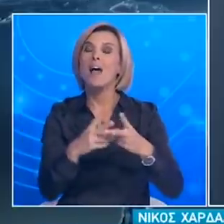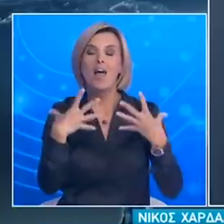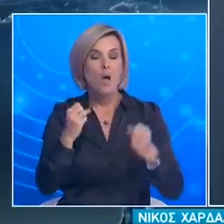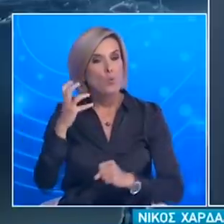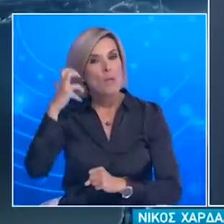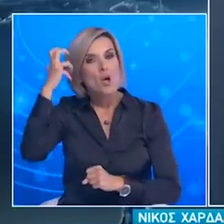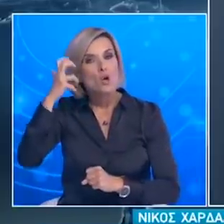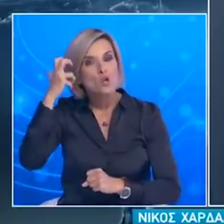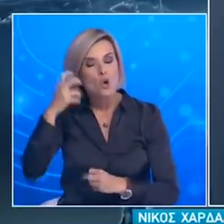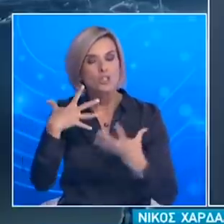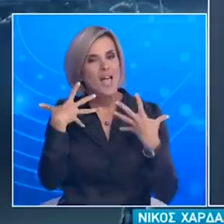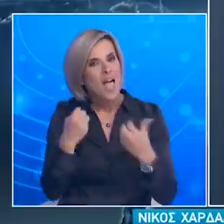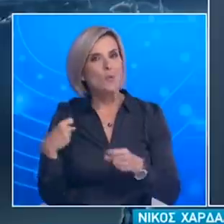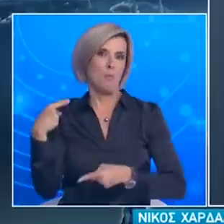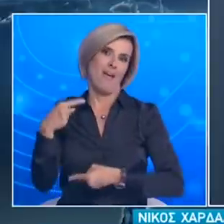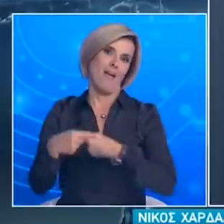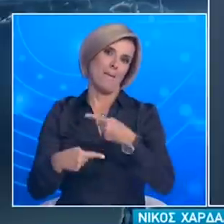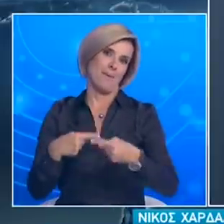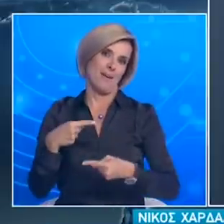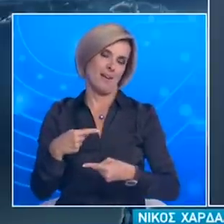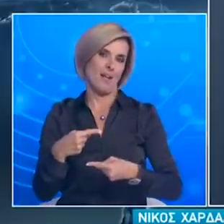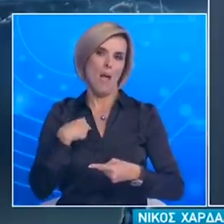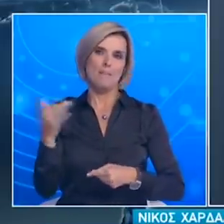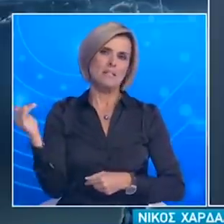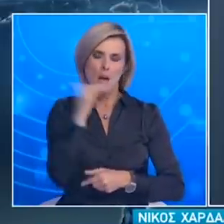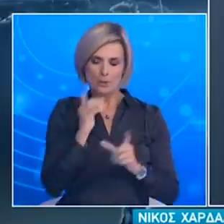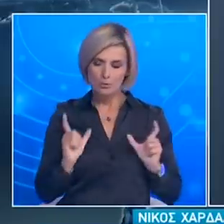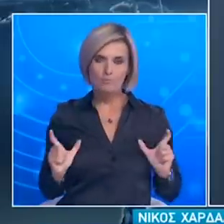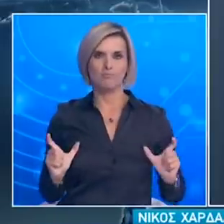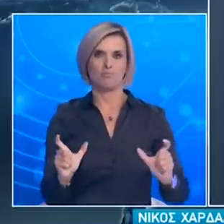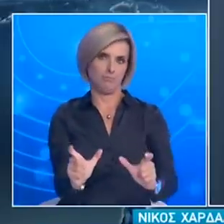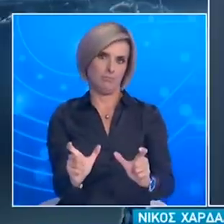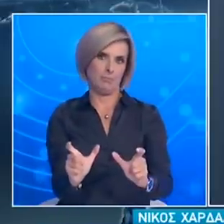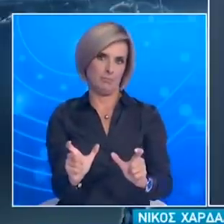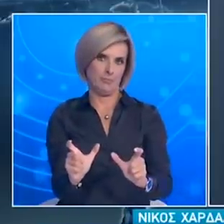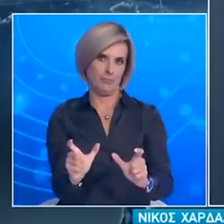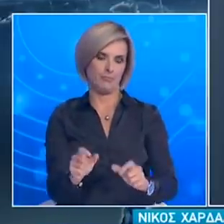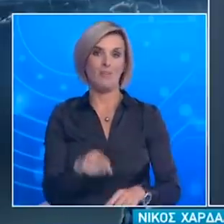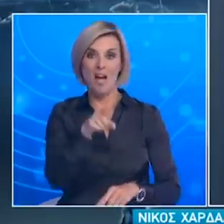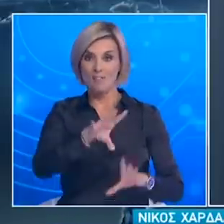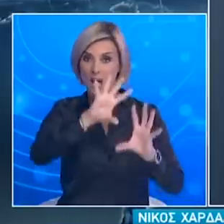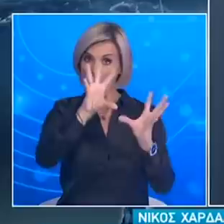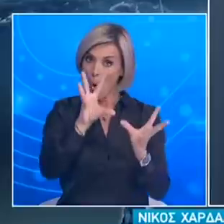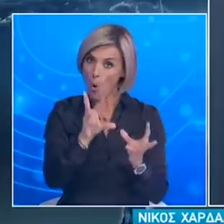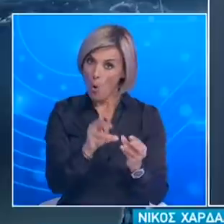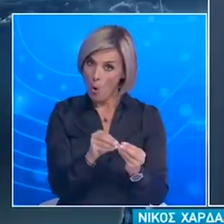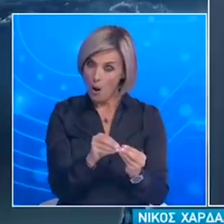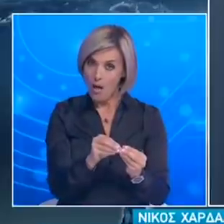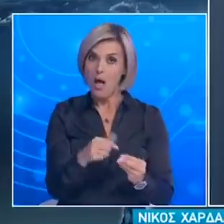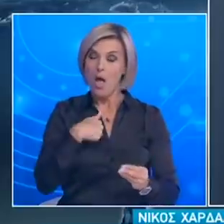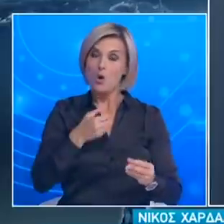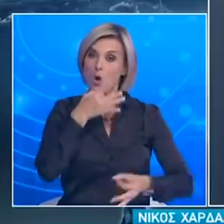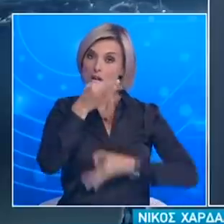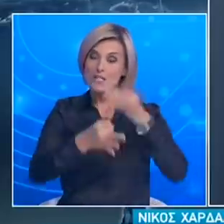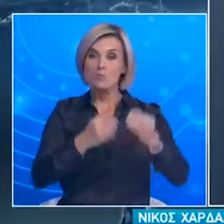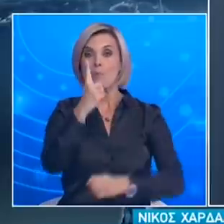υπερτοπικού χαρακτήρα μέτρα να μπλοκάρουμε τη διάθεση του Ιου σε όλα αυτά η απάντηση είναι μία